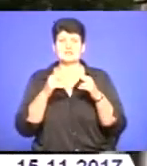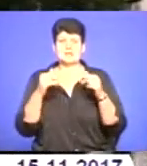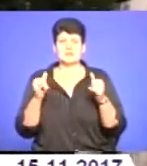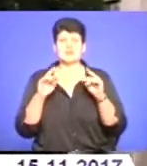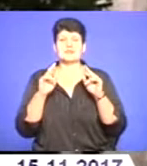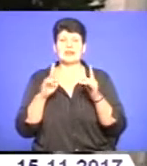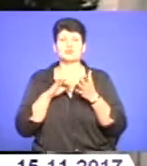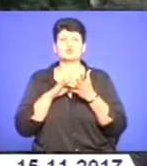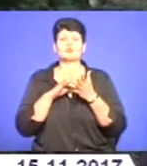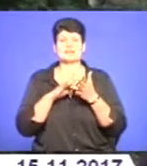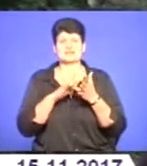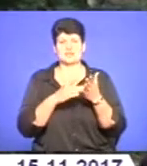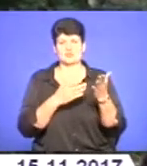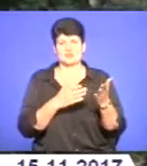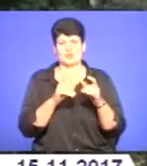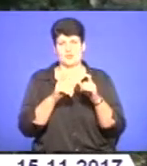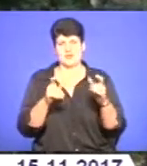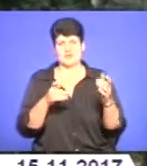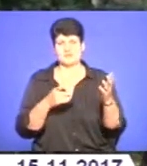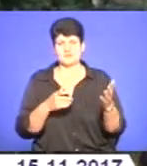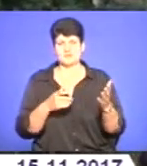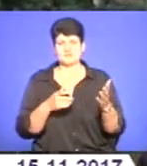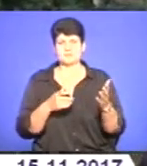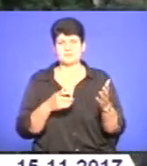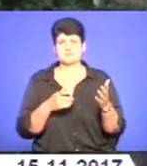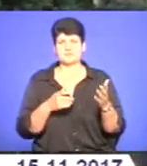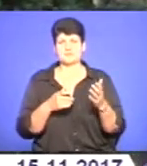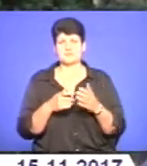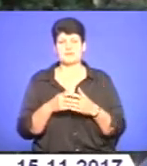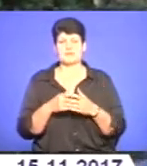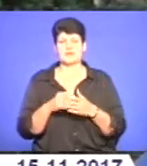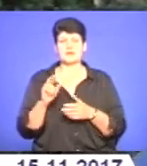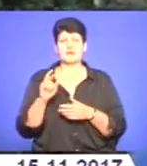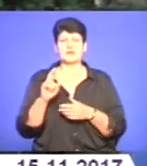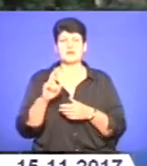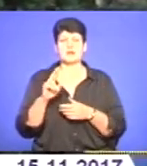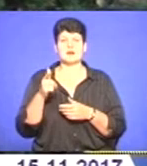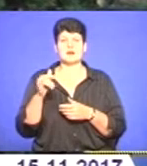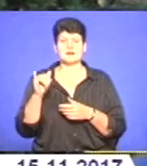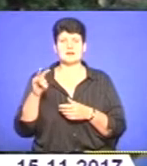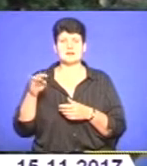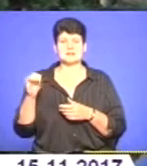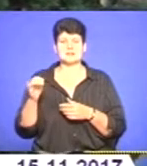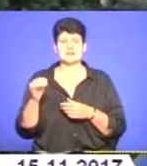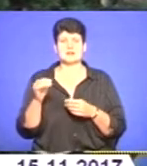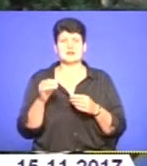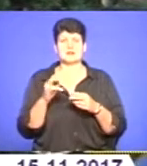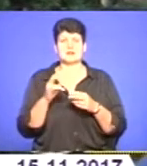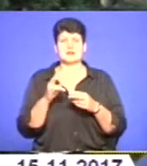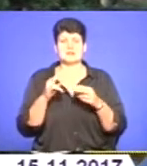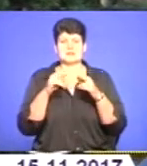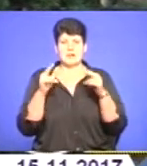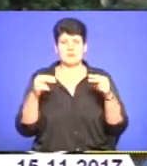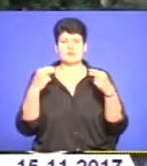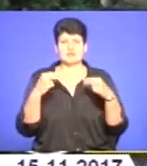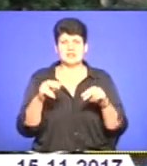туристичний об'єкт. Продаж Ягільницького замку в Нагірянці відбувся ще в 2007 році.